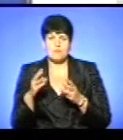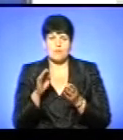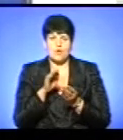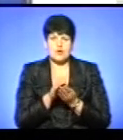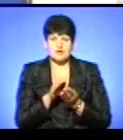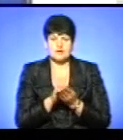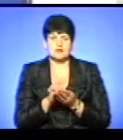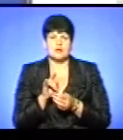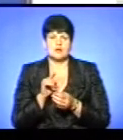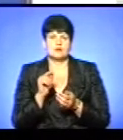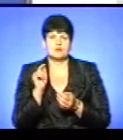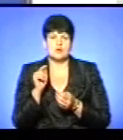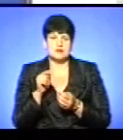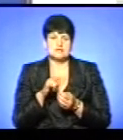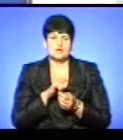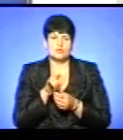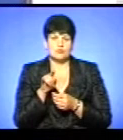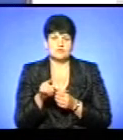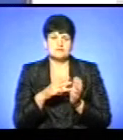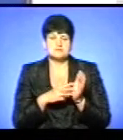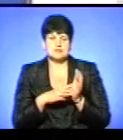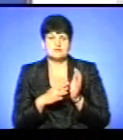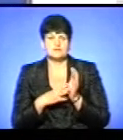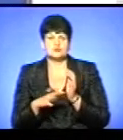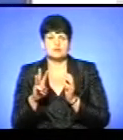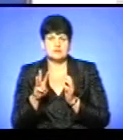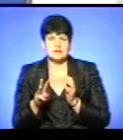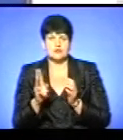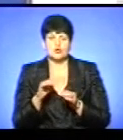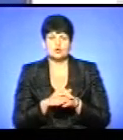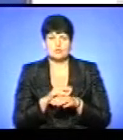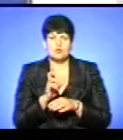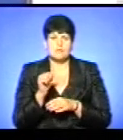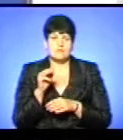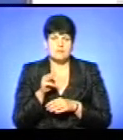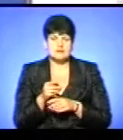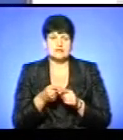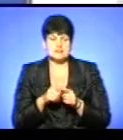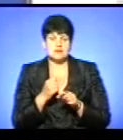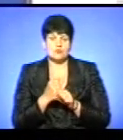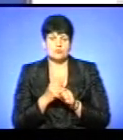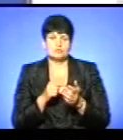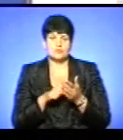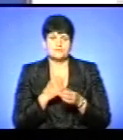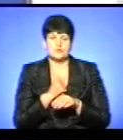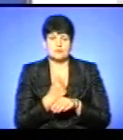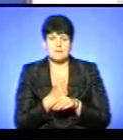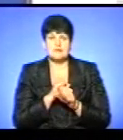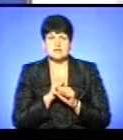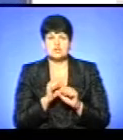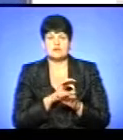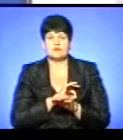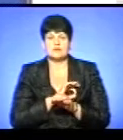Луганський аеропорт, 80-ка, 93-я. Добробати, на це робимо ставку, на патричне виховання